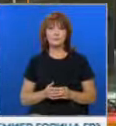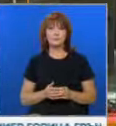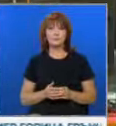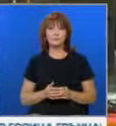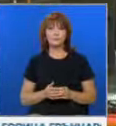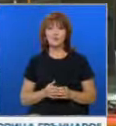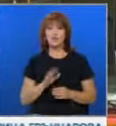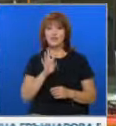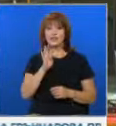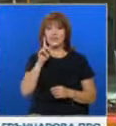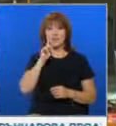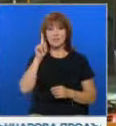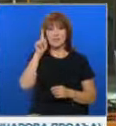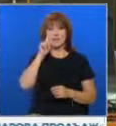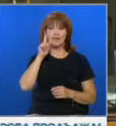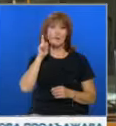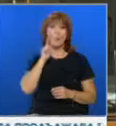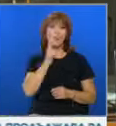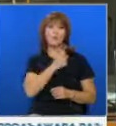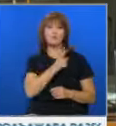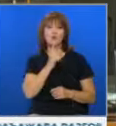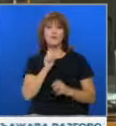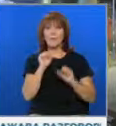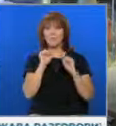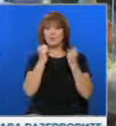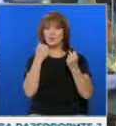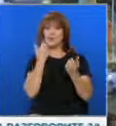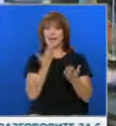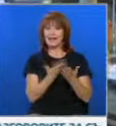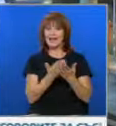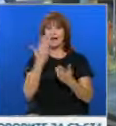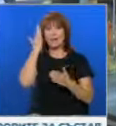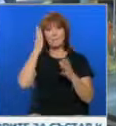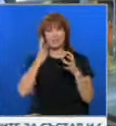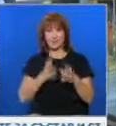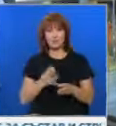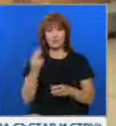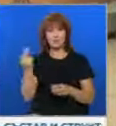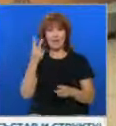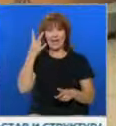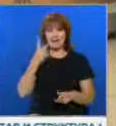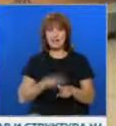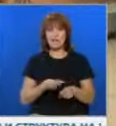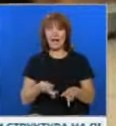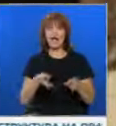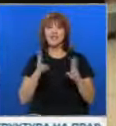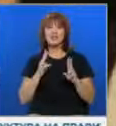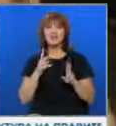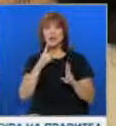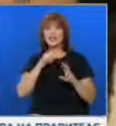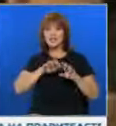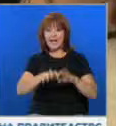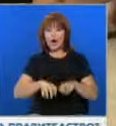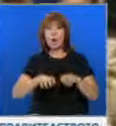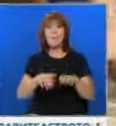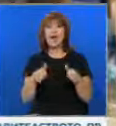40-дневният аутиматум, който протестиращите дадоха на правителството на Сърбия да спре разрешителното за добив на Литии,